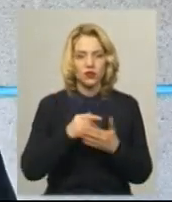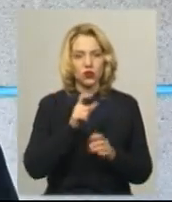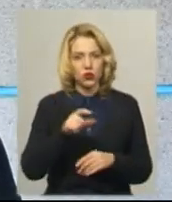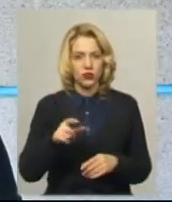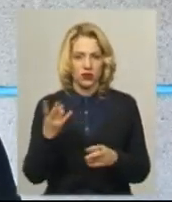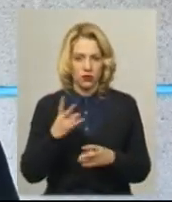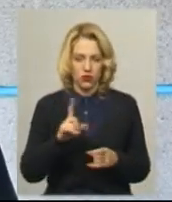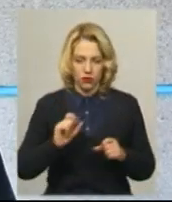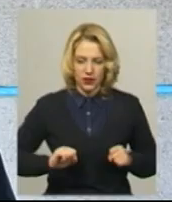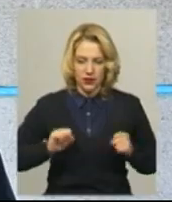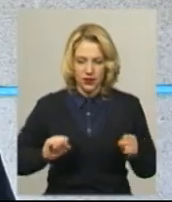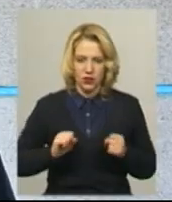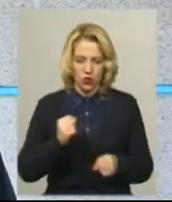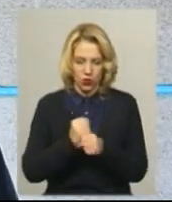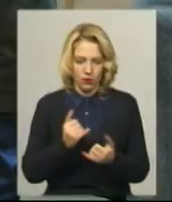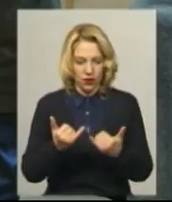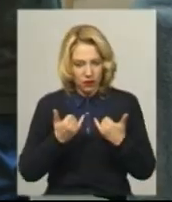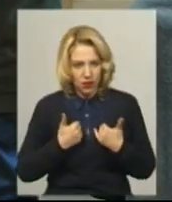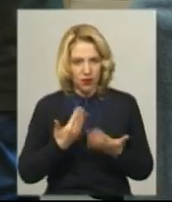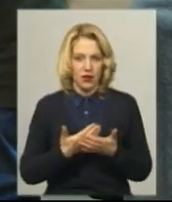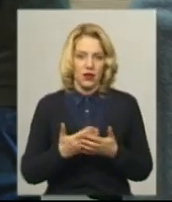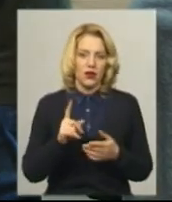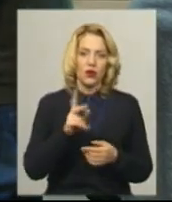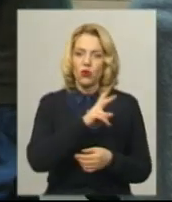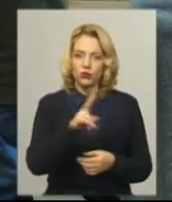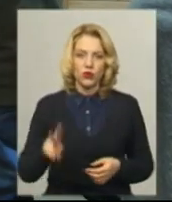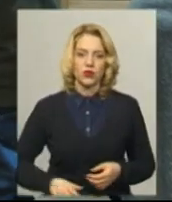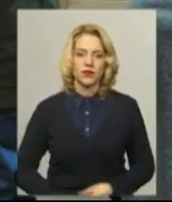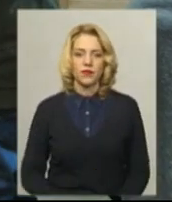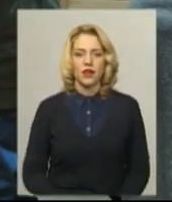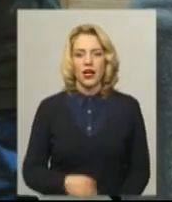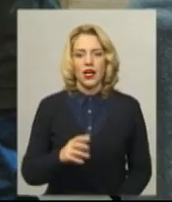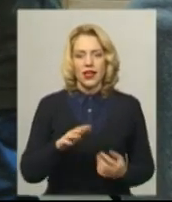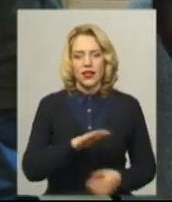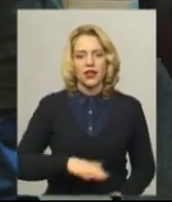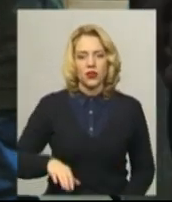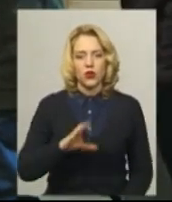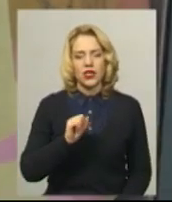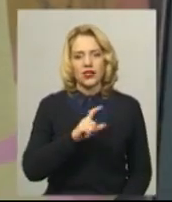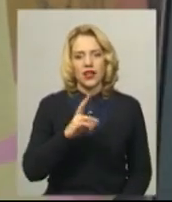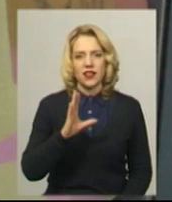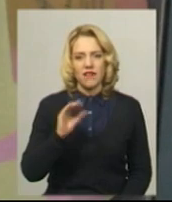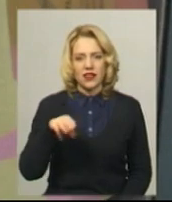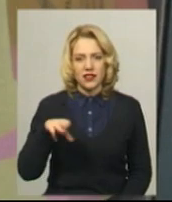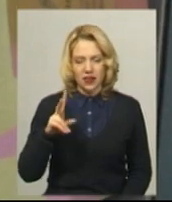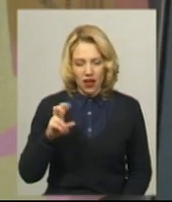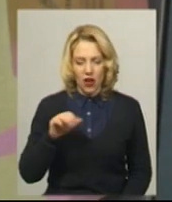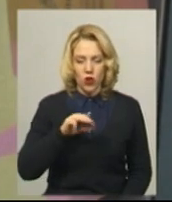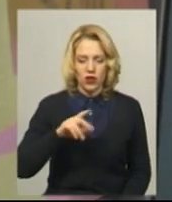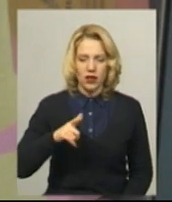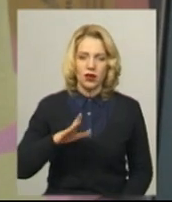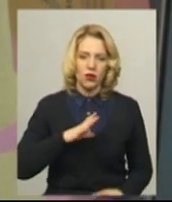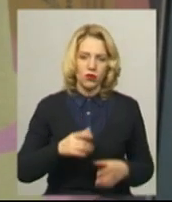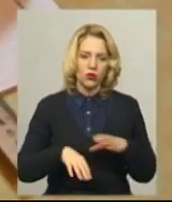робити. Не мені, комусь буде добре. На території Сахновецької ОТГ було створено 5 дільниць для голосування, на яких